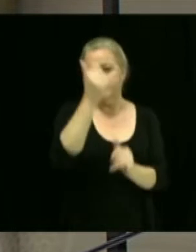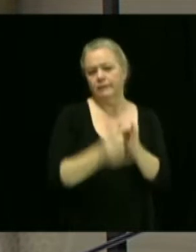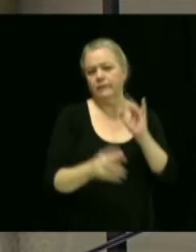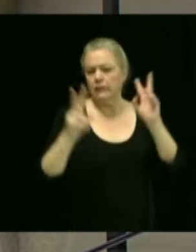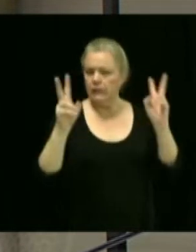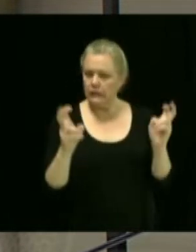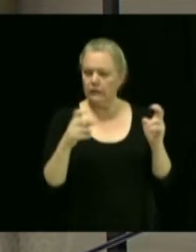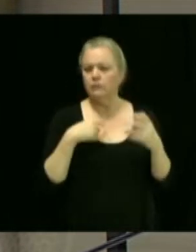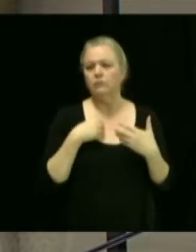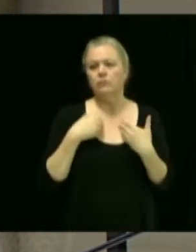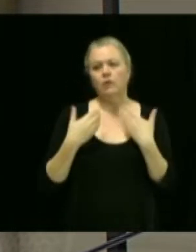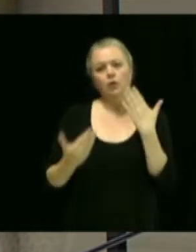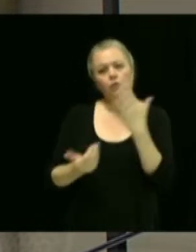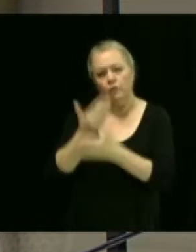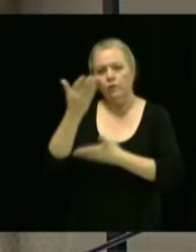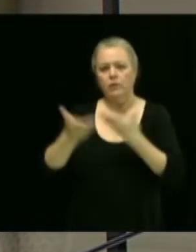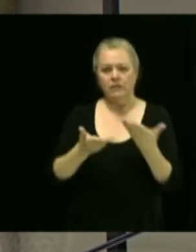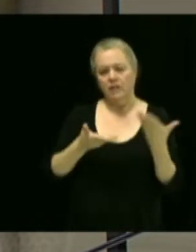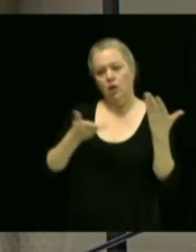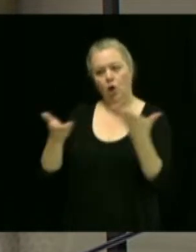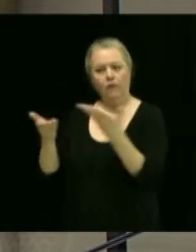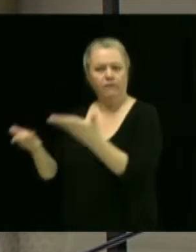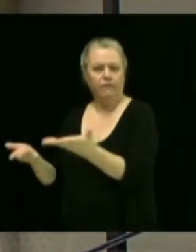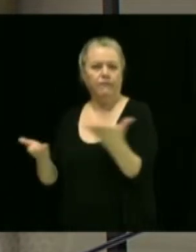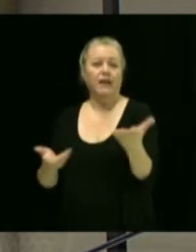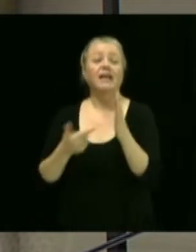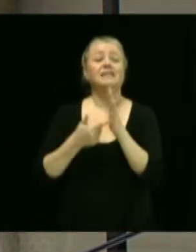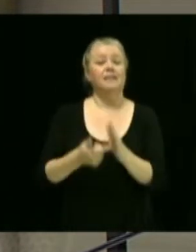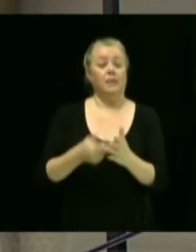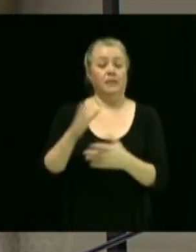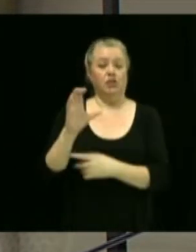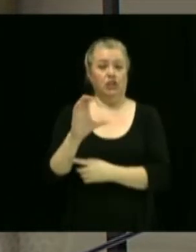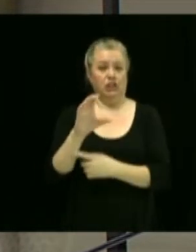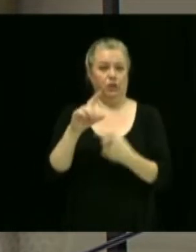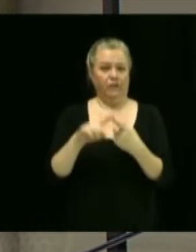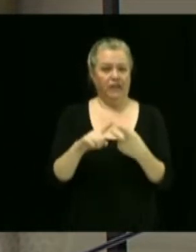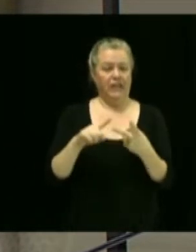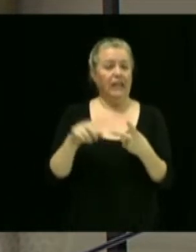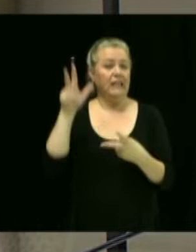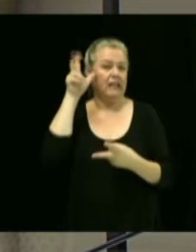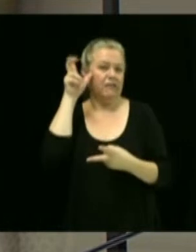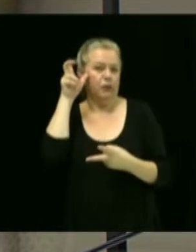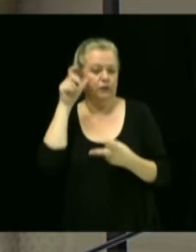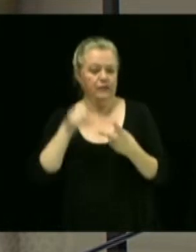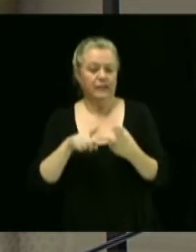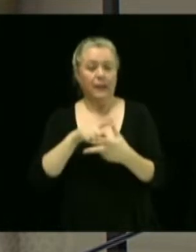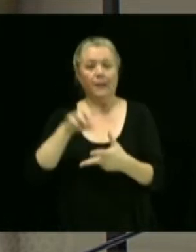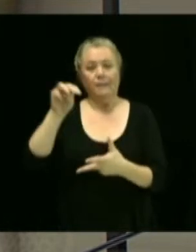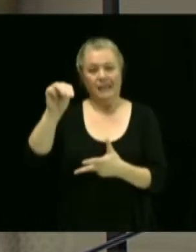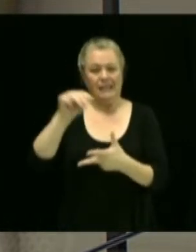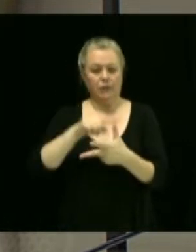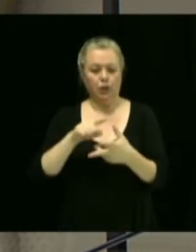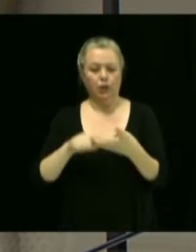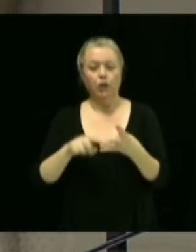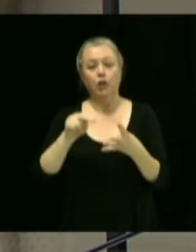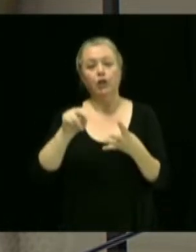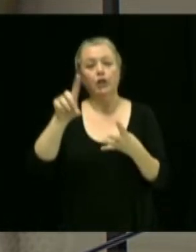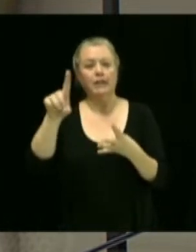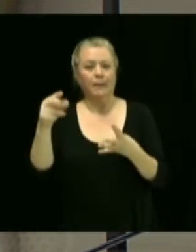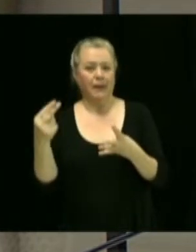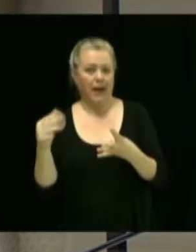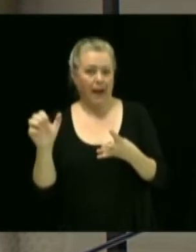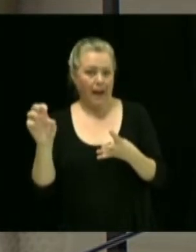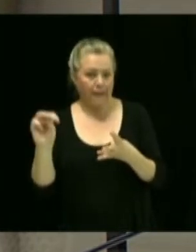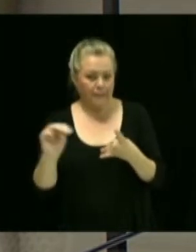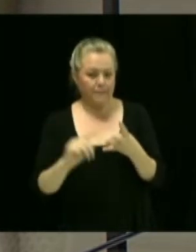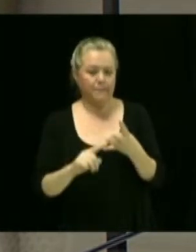des discussions avec les municipalités de Chesterville, d'Aveluiville, Maddington, Notre-Dame-de-Homme, Saint-Christophe, Saint-Louis-de-Blenford, Saint